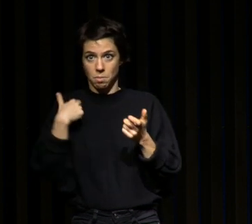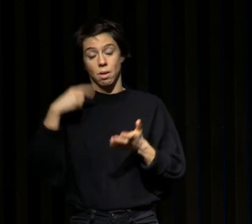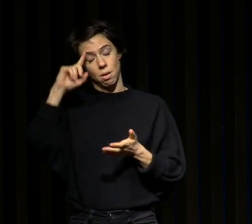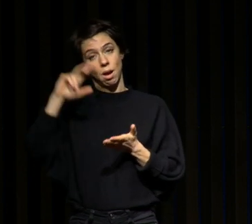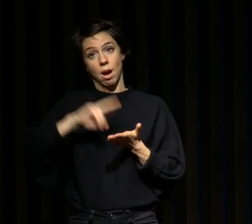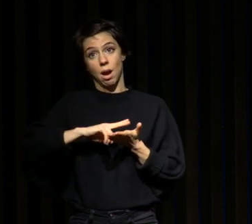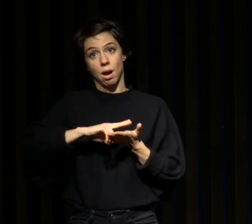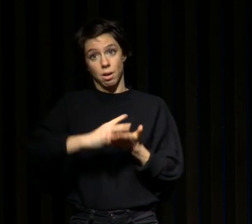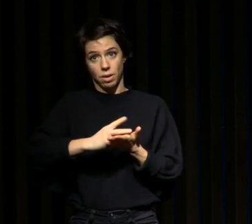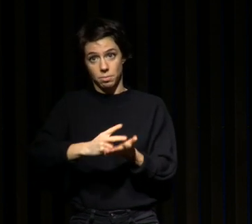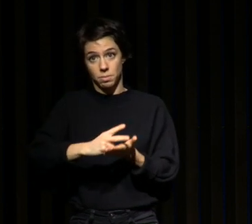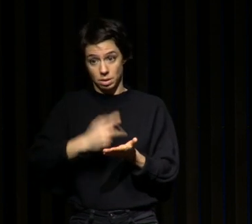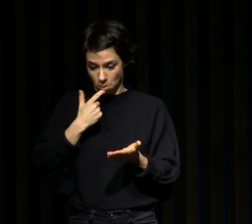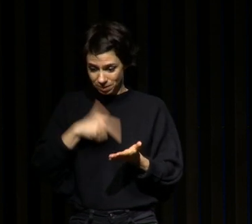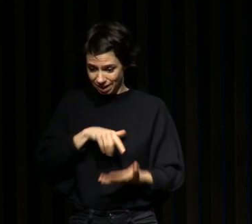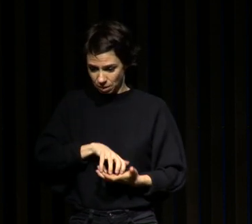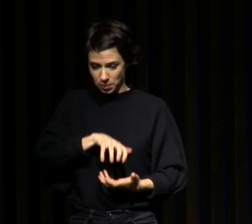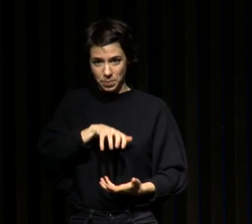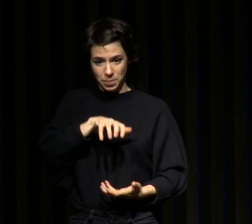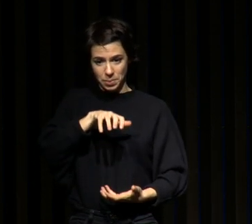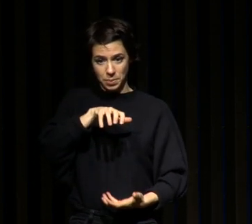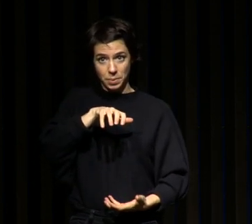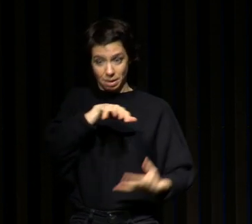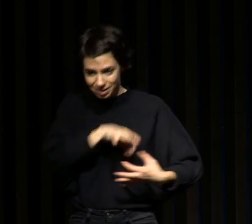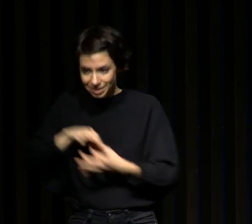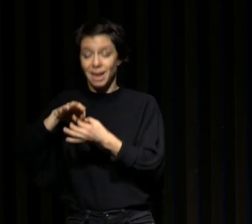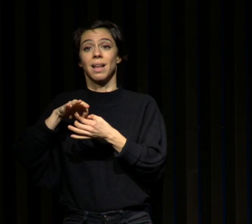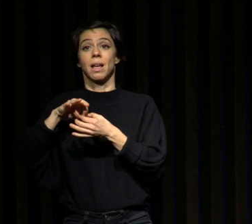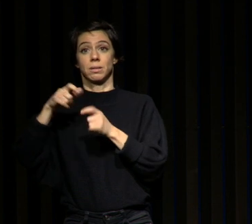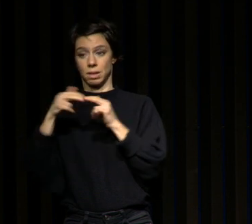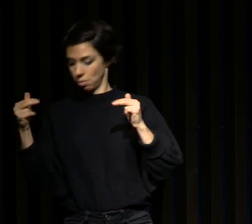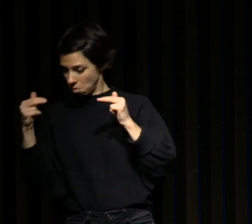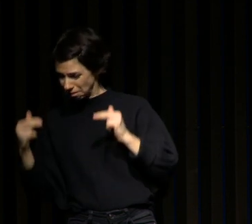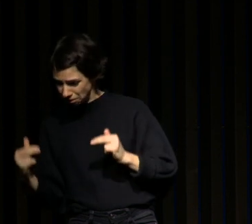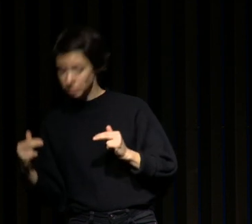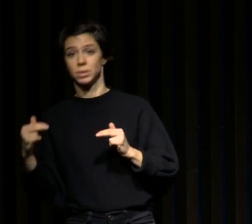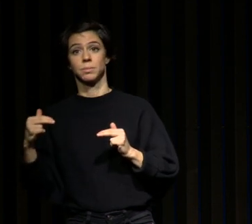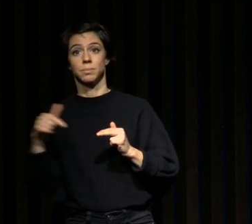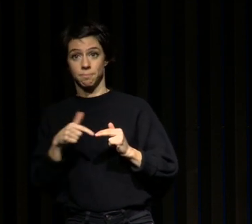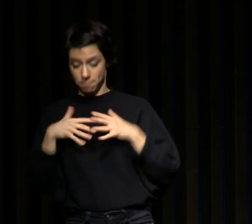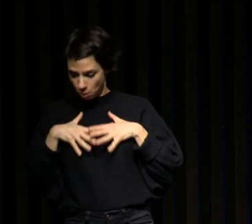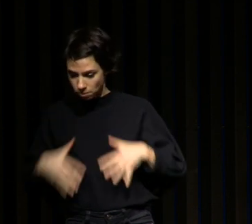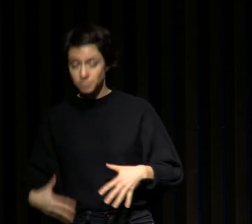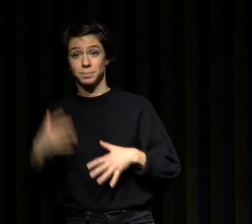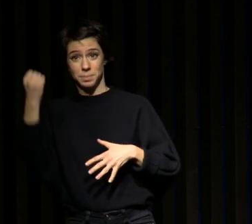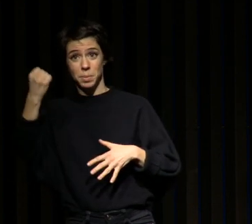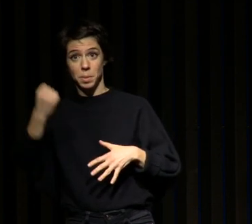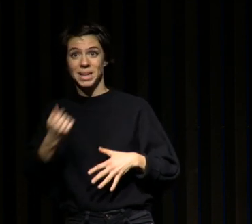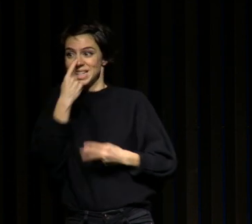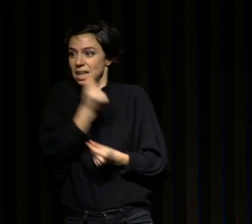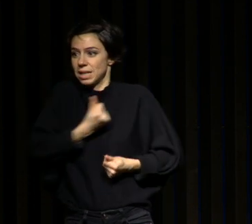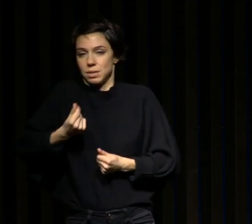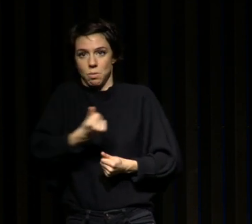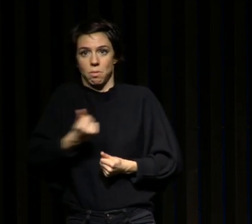grade et augmente la sensation de fatigue donc la sensation de fatigue c'est pas qu'un processus psychique et vous allez voir qu'il y a des réponses